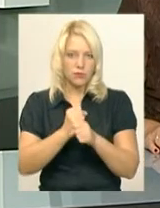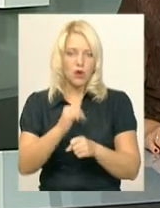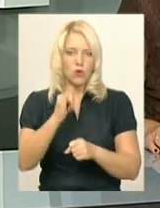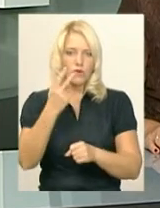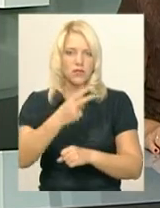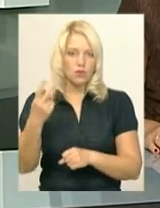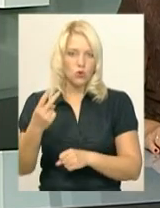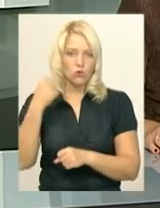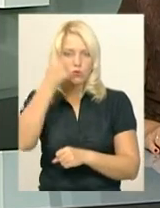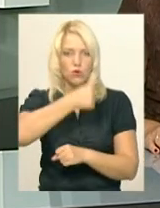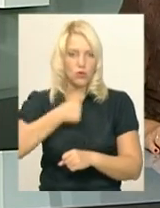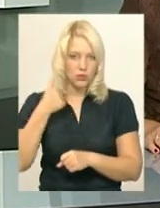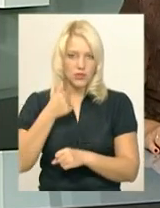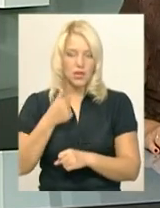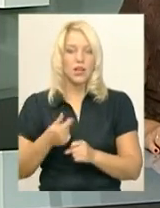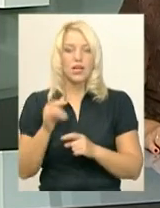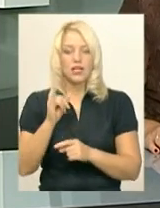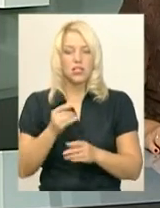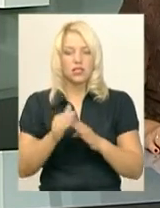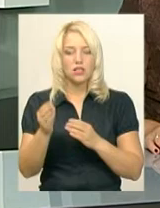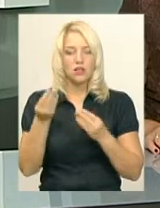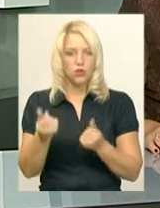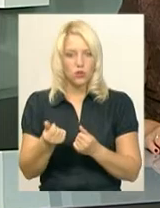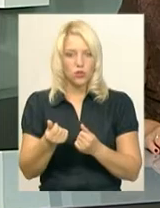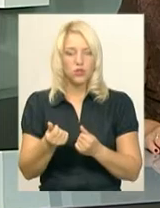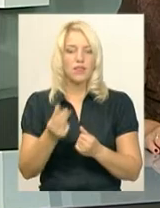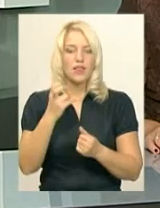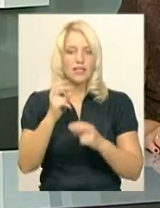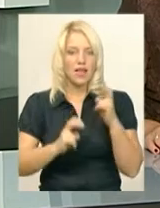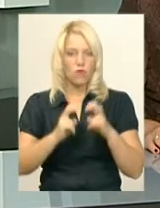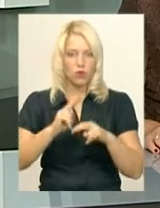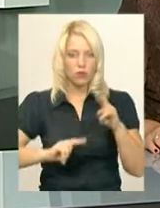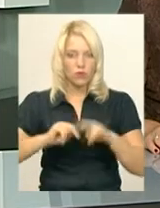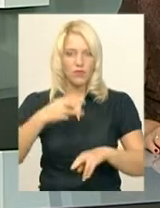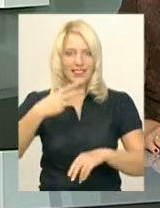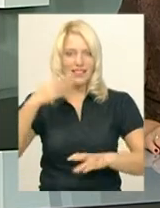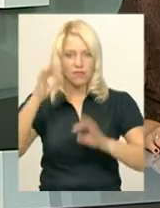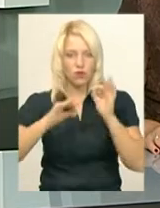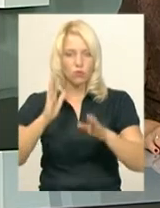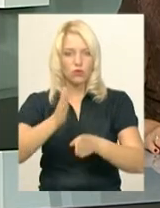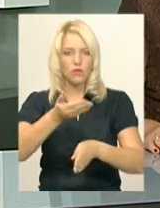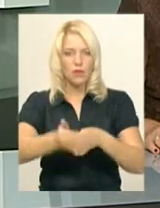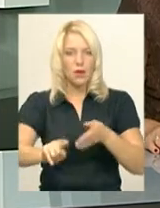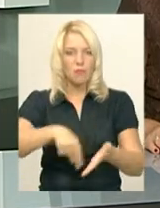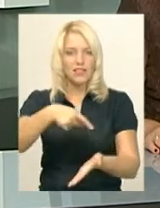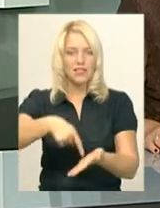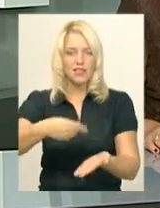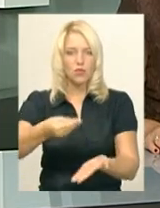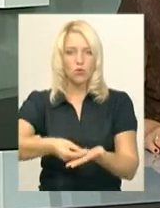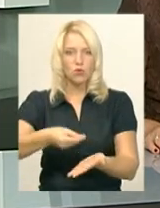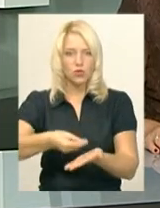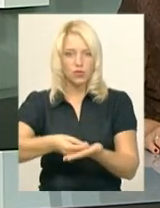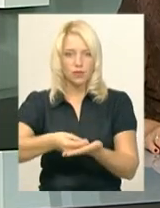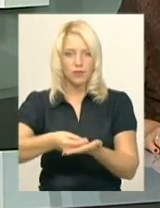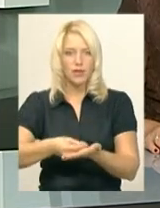у 2022 році. Частину грошей на будівництво заводу, а саме 30% виділять з міського бюджету, каже Олександр